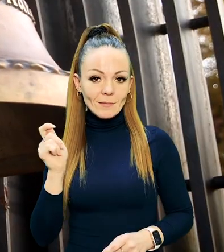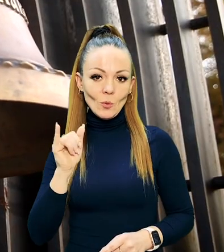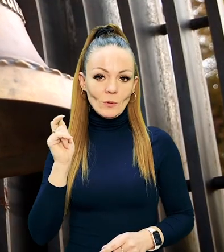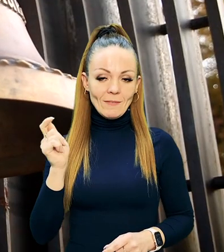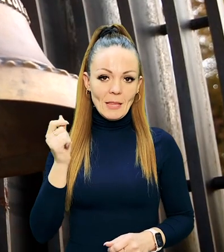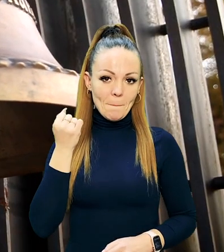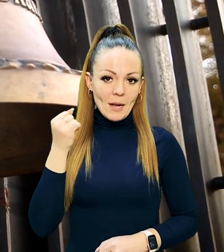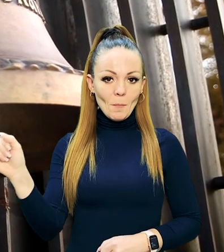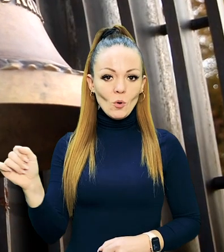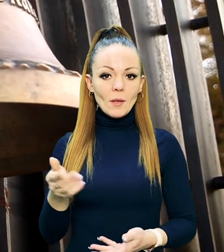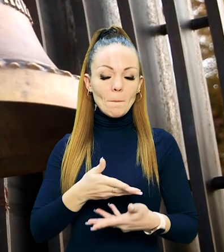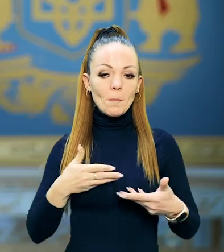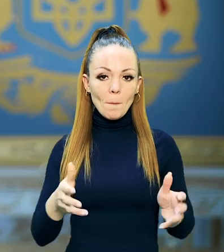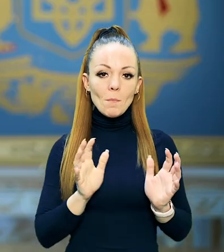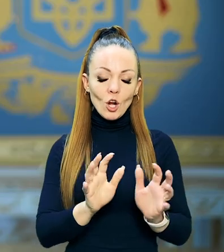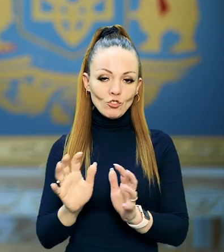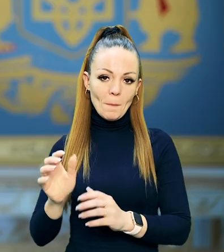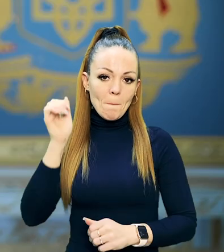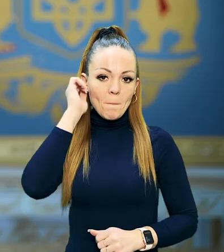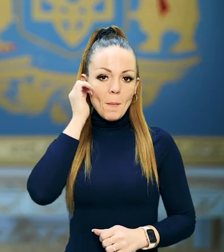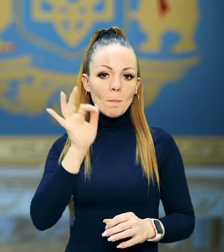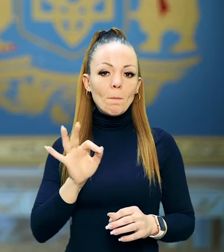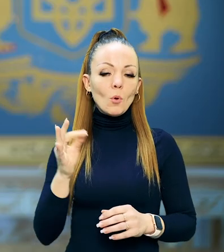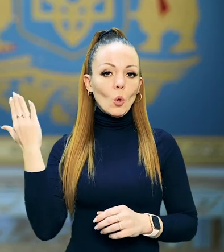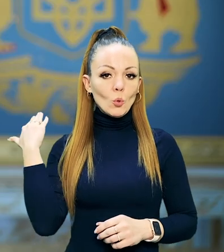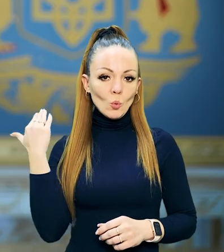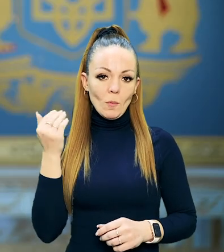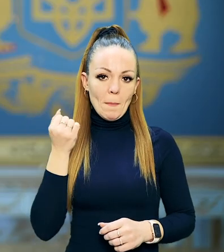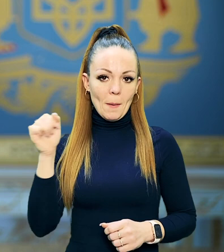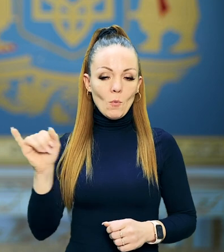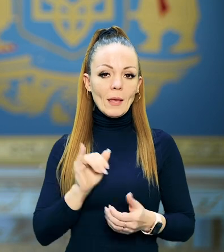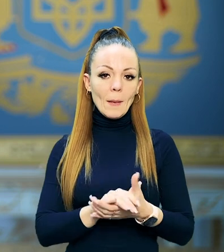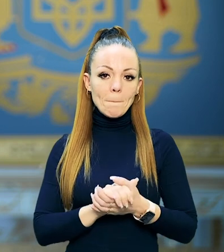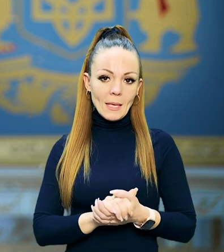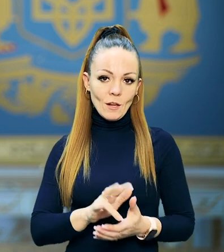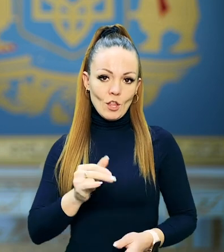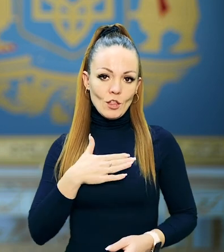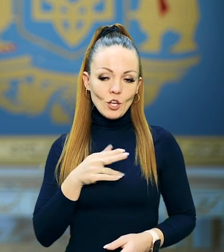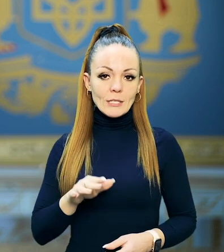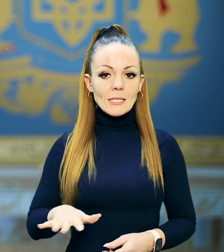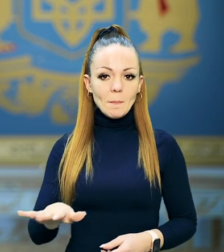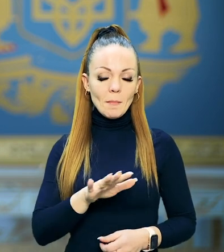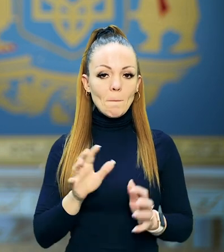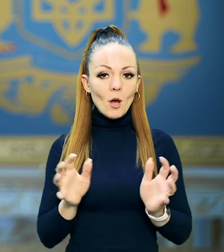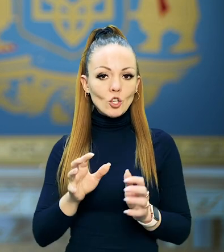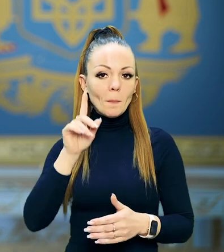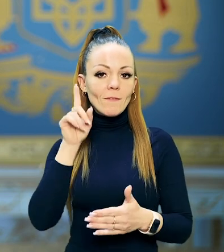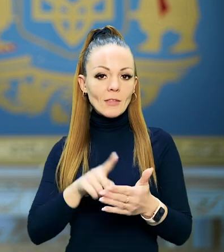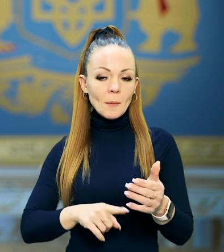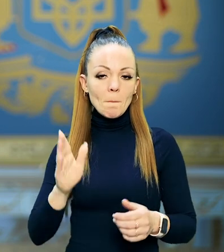дзвін перемоги. Ми бережемо пам'ять про ту перемогу і мир на нашій землі.